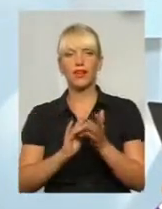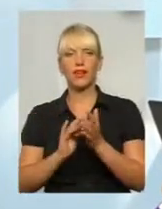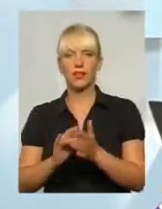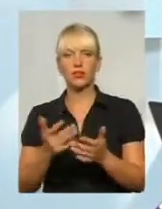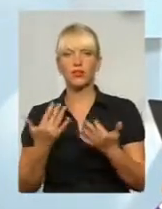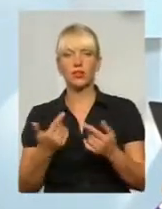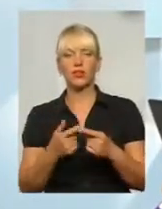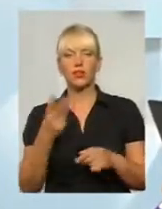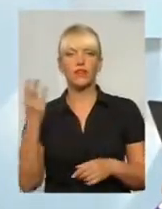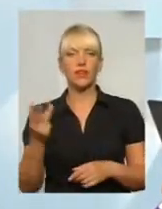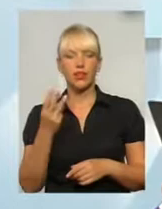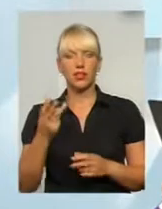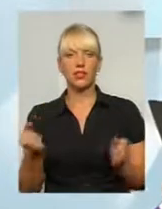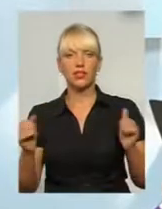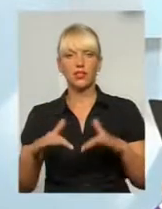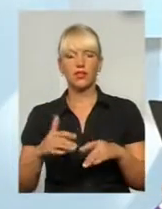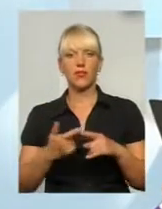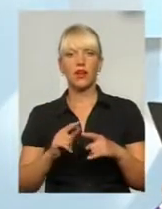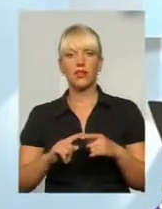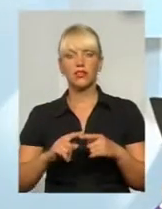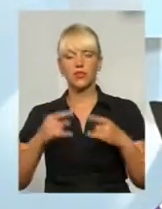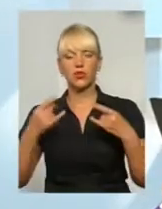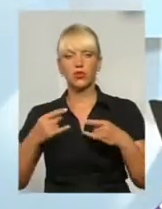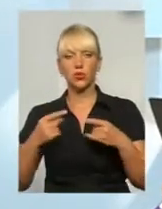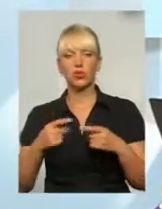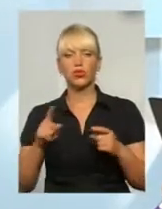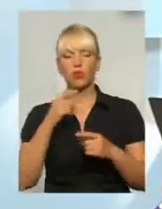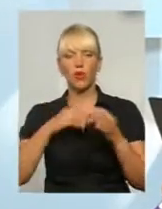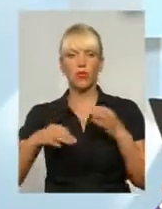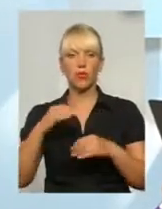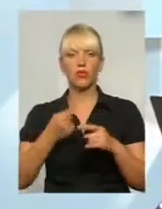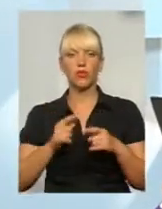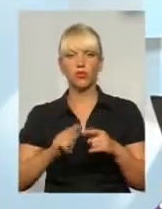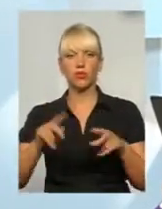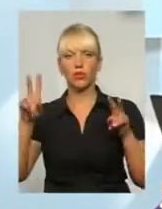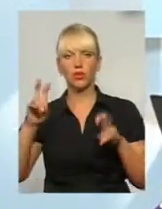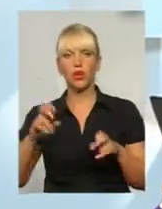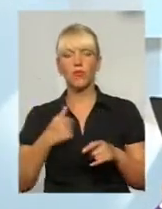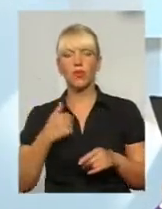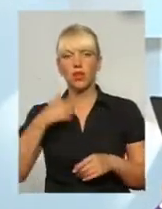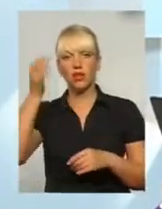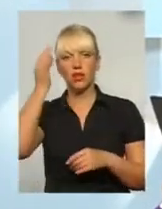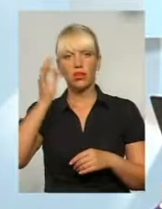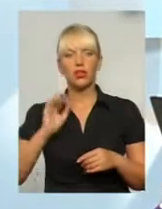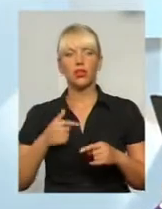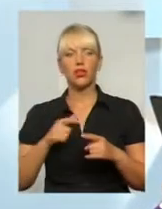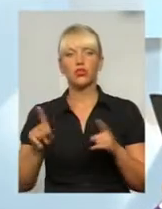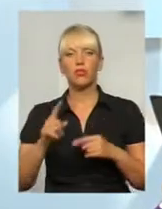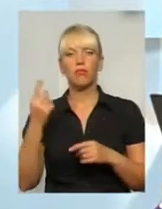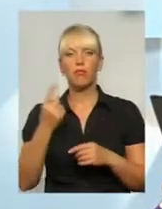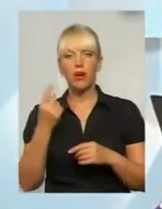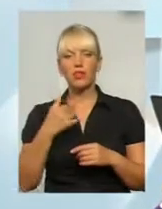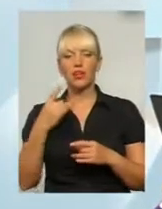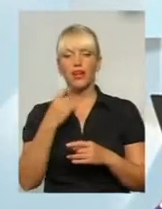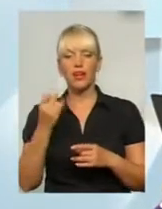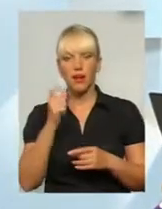втретє зібрались у цій студії обговорювати цю тему. Я нагадаю, що перший раз ми говорили про те, якою нагальною потребою